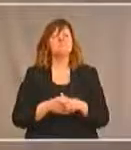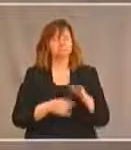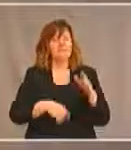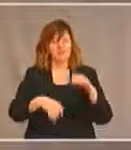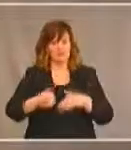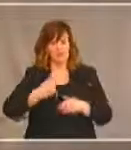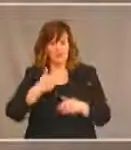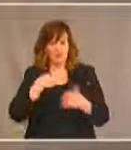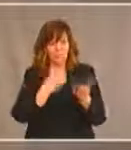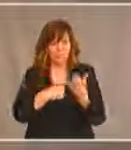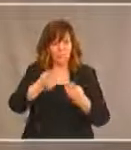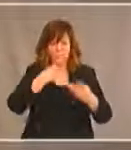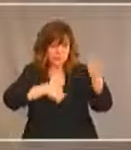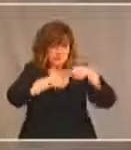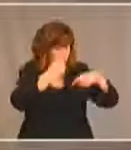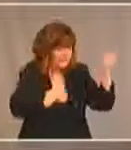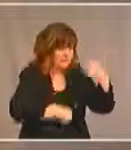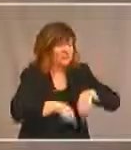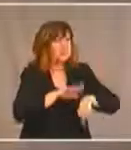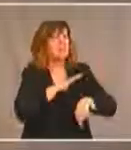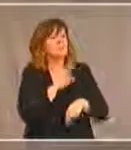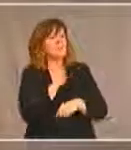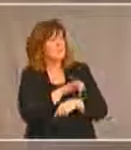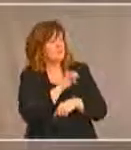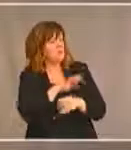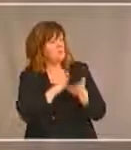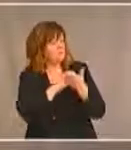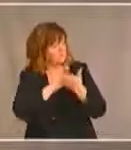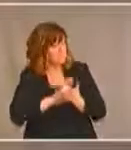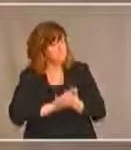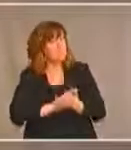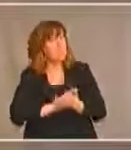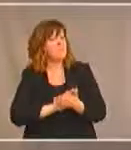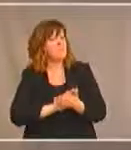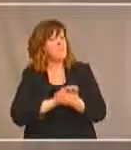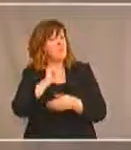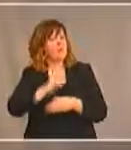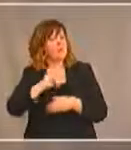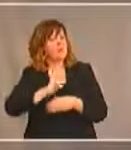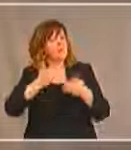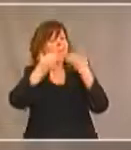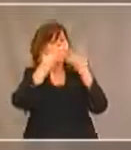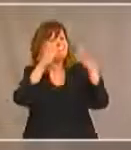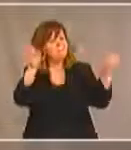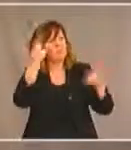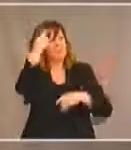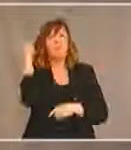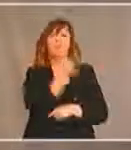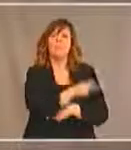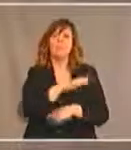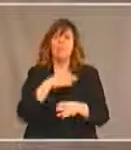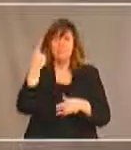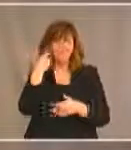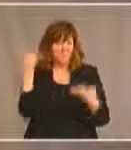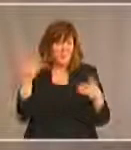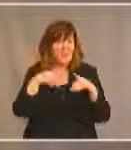des jeunes qui ouvriront de nouvelles possibilités pour eux. Nous croyons que l'emploi est un outil précieux pour les aider